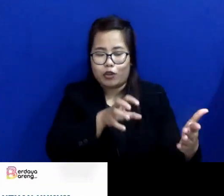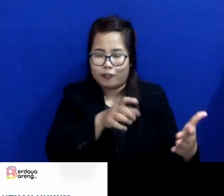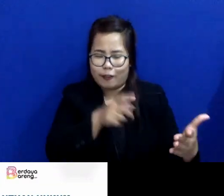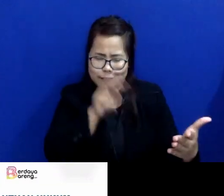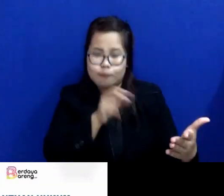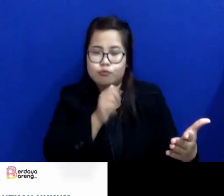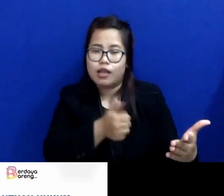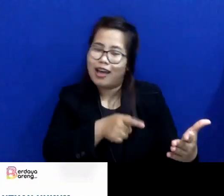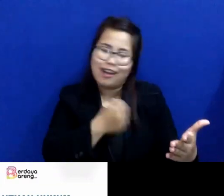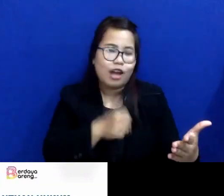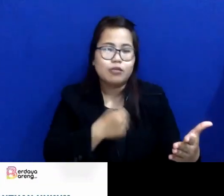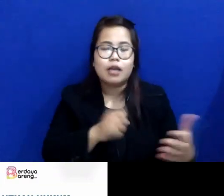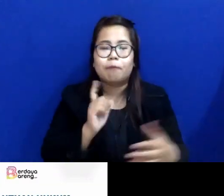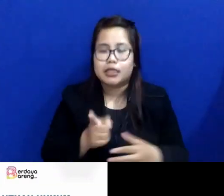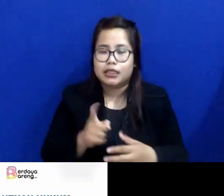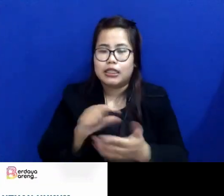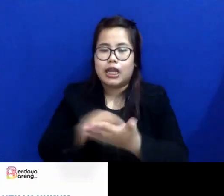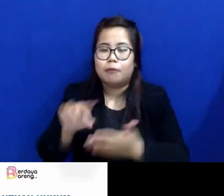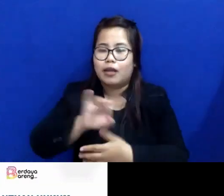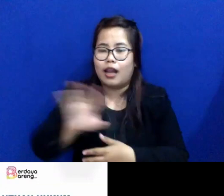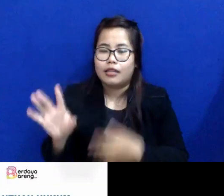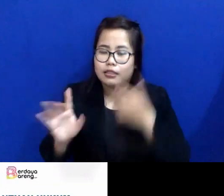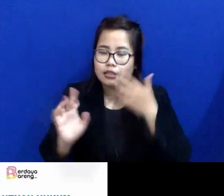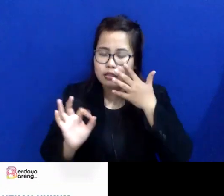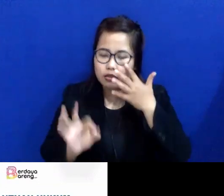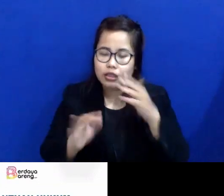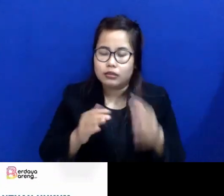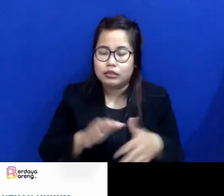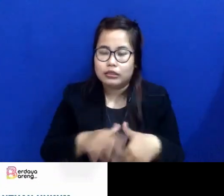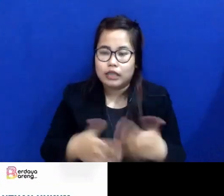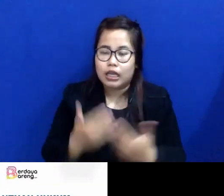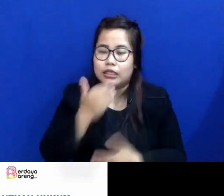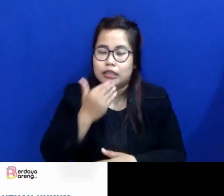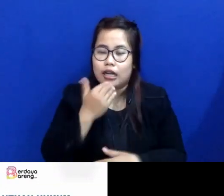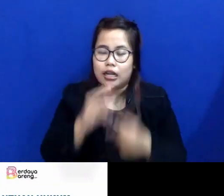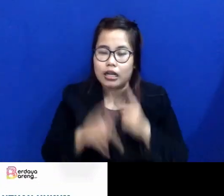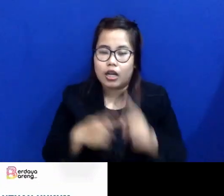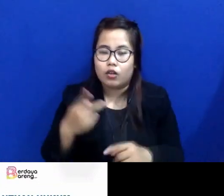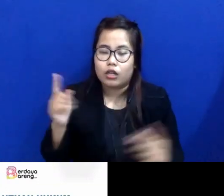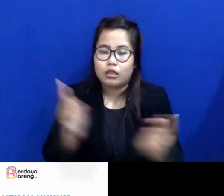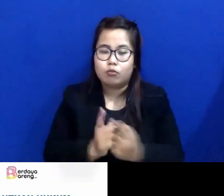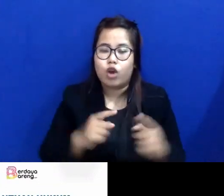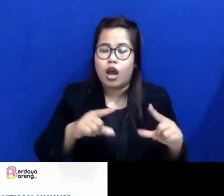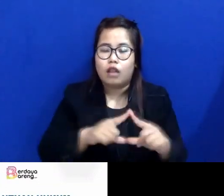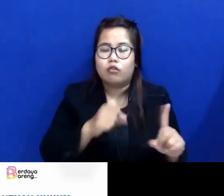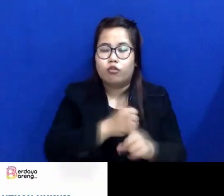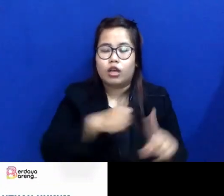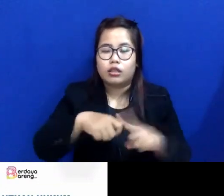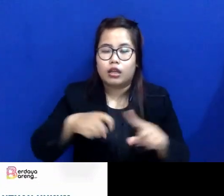pada nama yang lain. Jadi sederhana, kalau ketemu Alpukat KAI, langsung